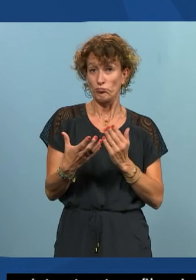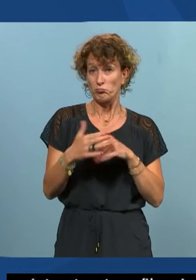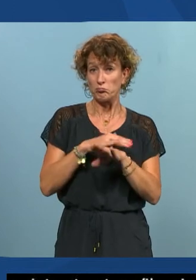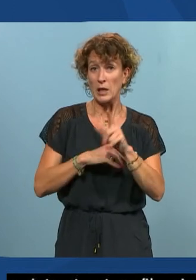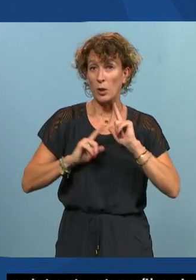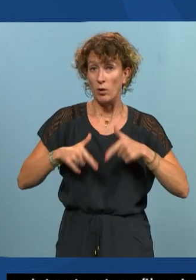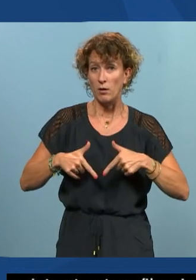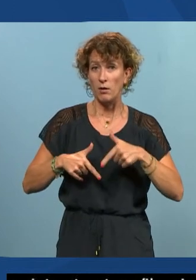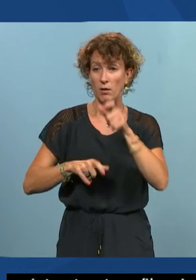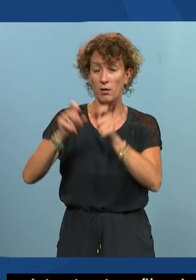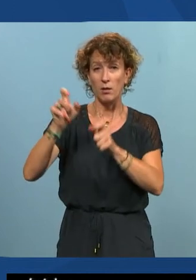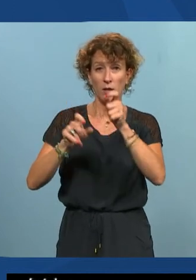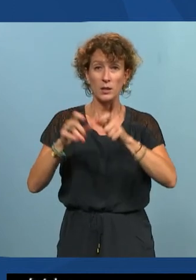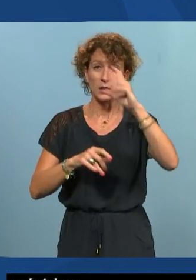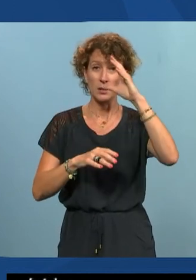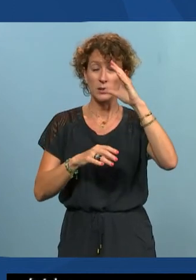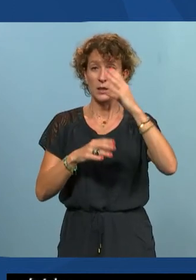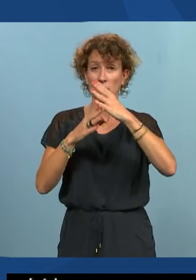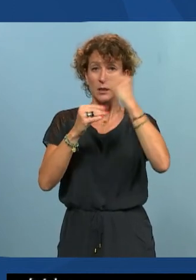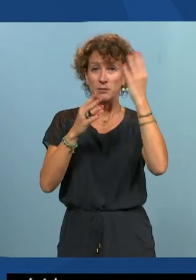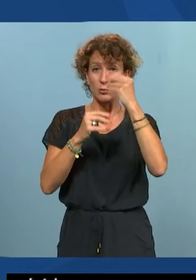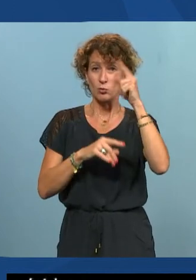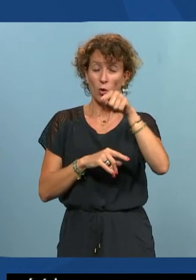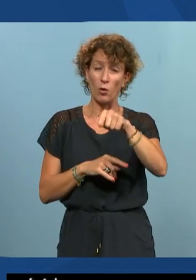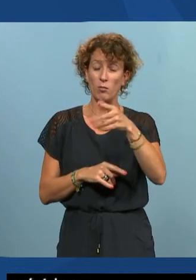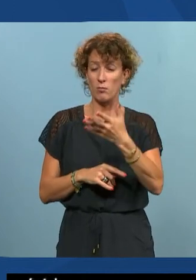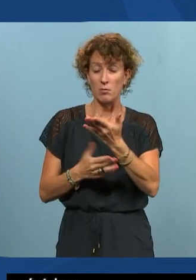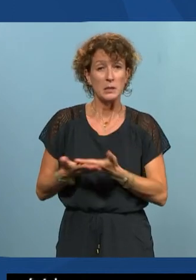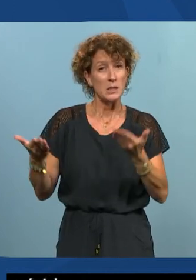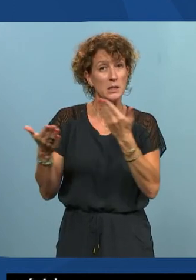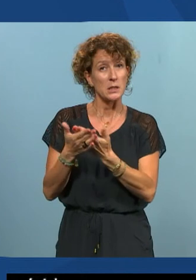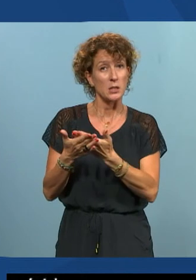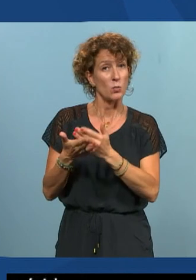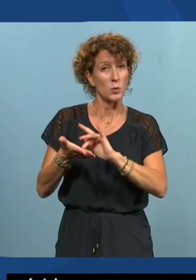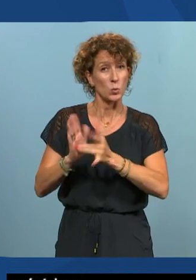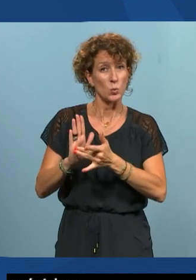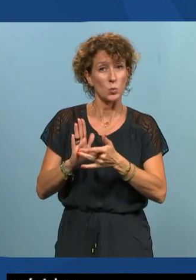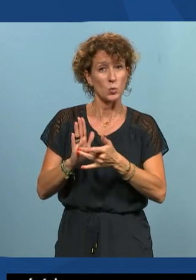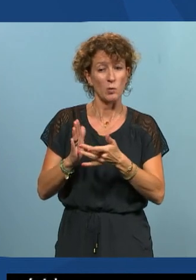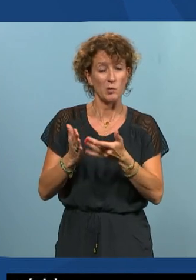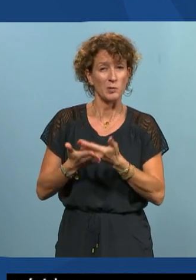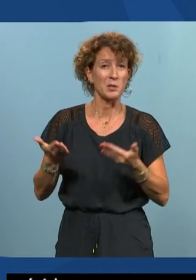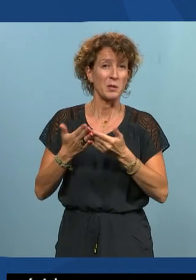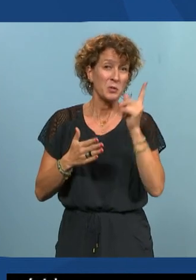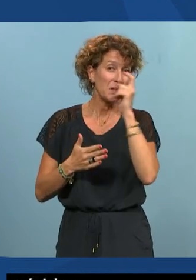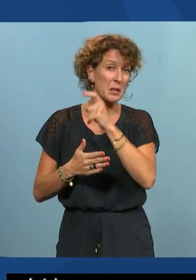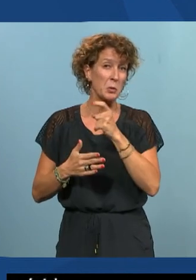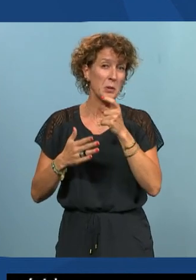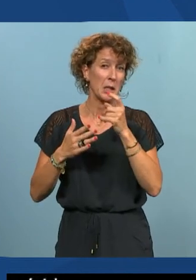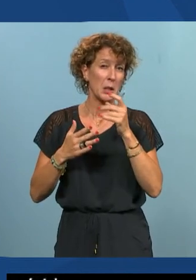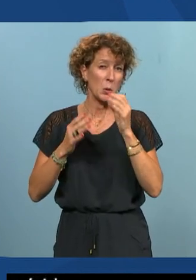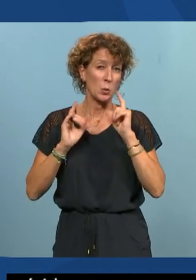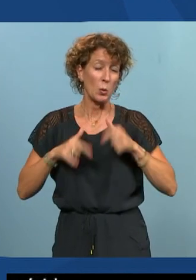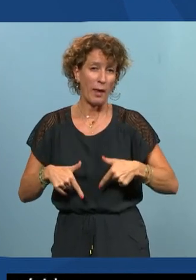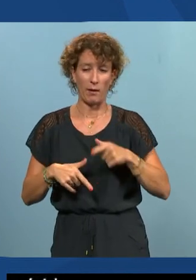étudiants qui sont qui sont tous en situation de difficulté scolaire et donc c'est une espèce de classe préparatoire